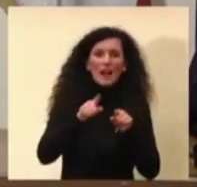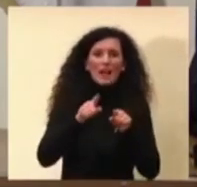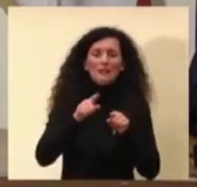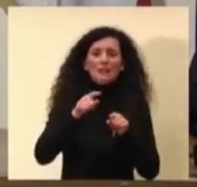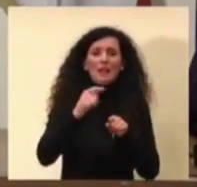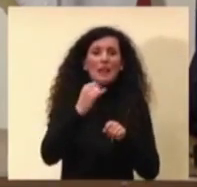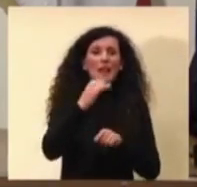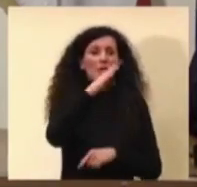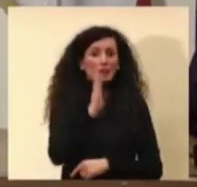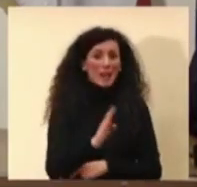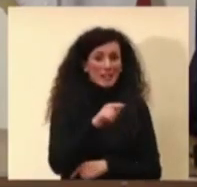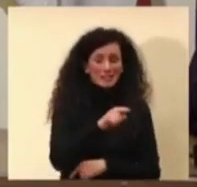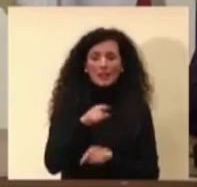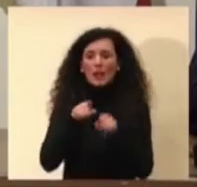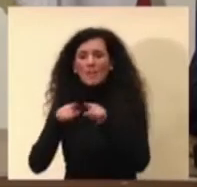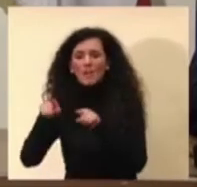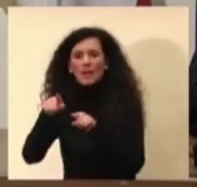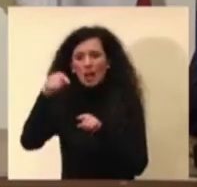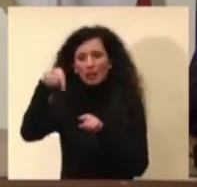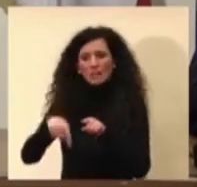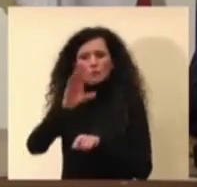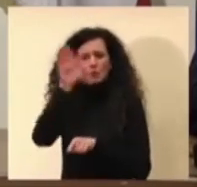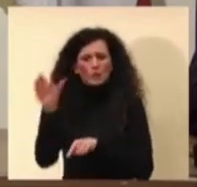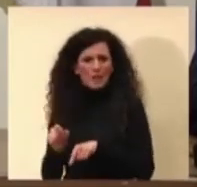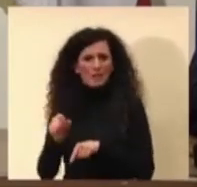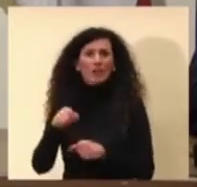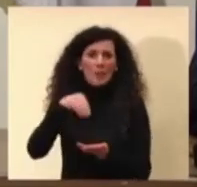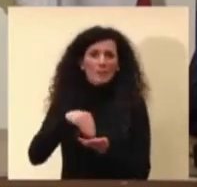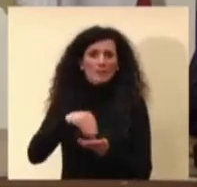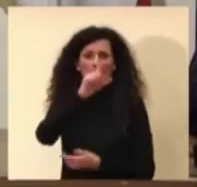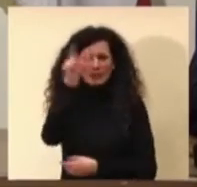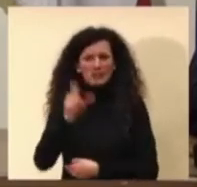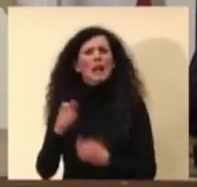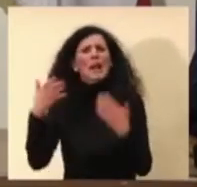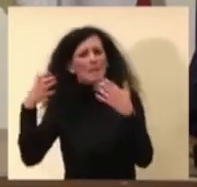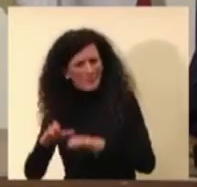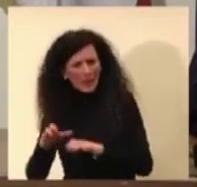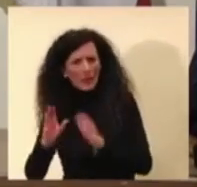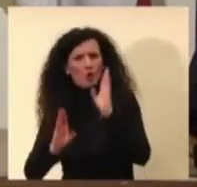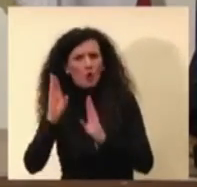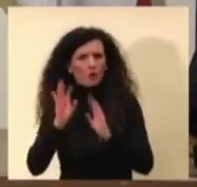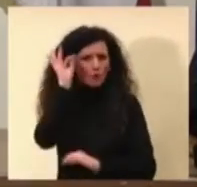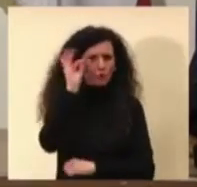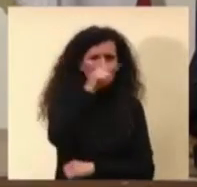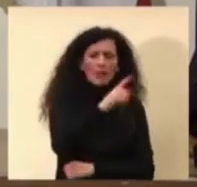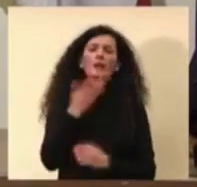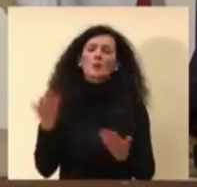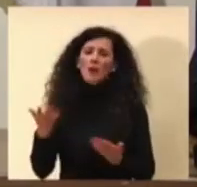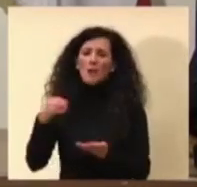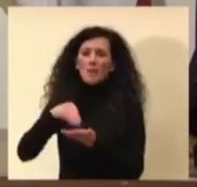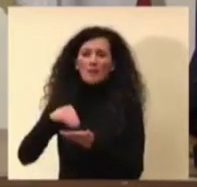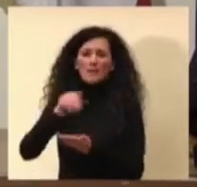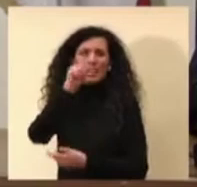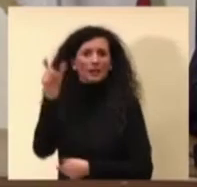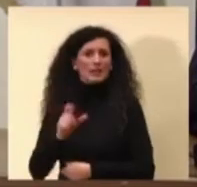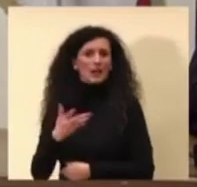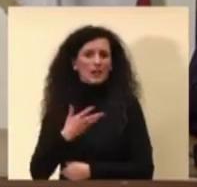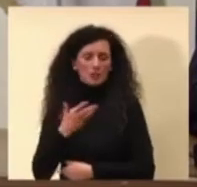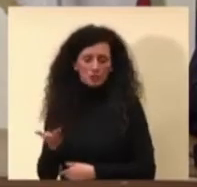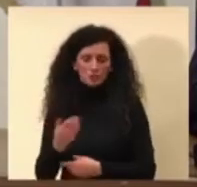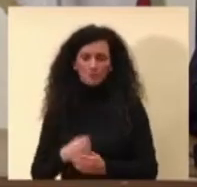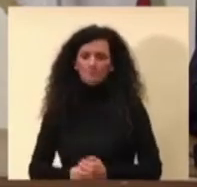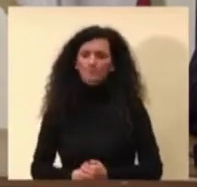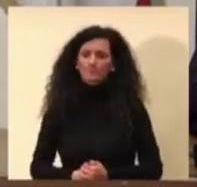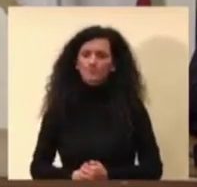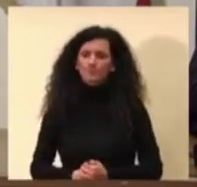sudafricana, presenti anche se misura minore sul nostro territorio. In particolare dobbiamo dire che